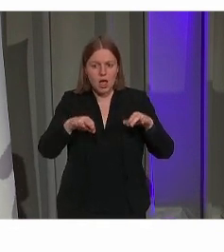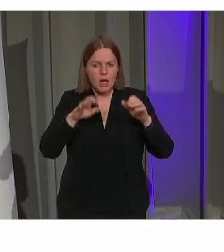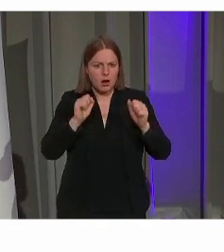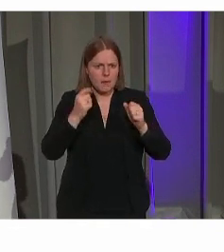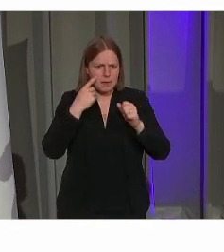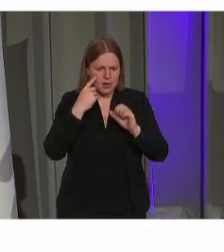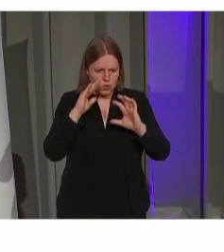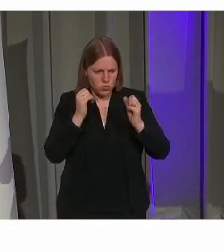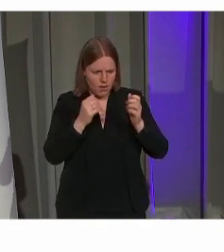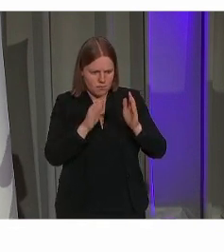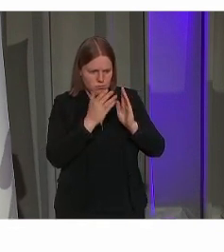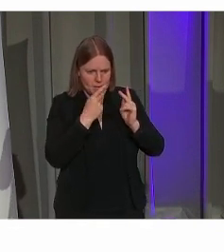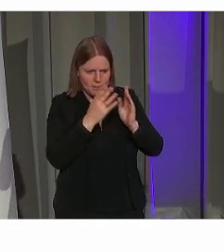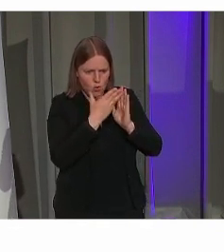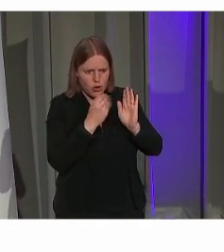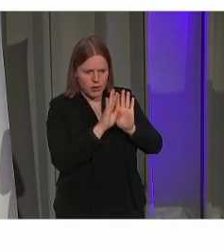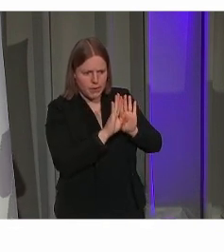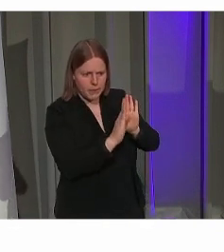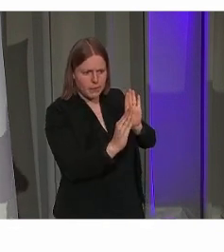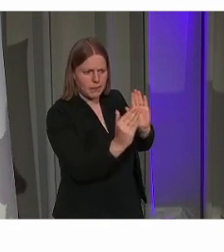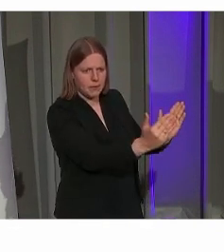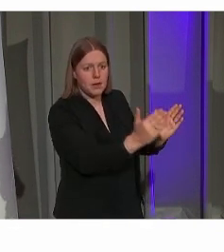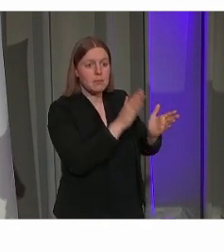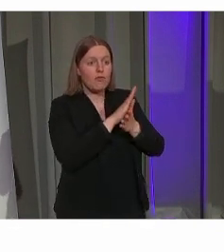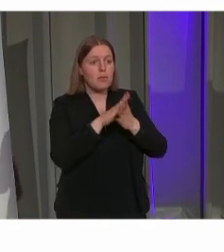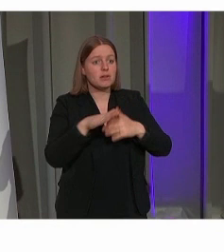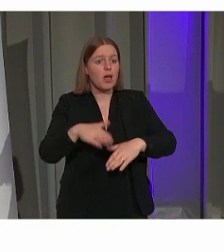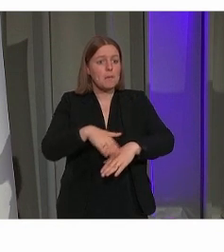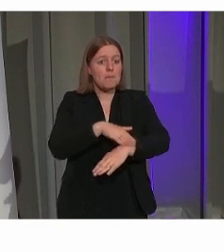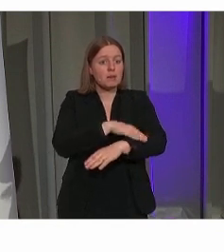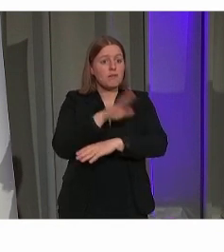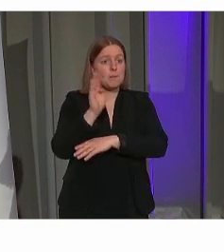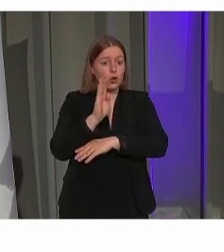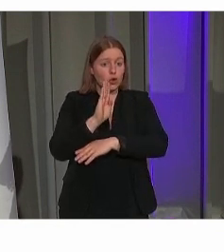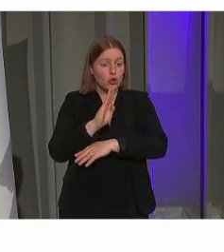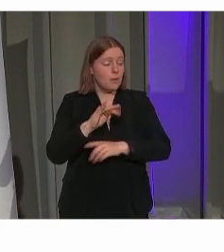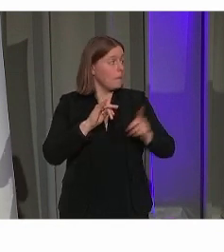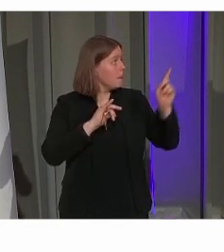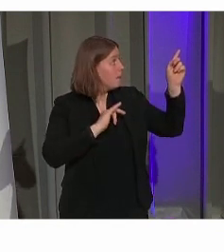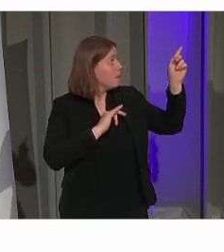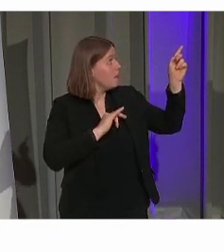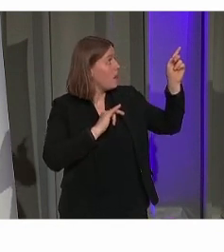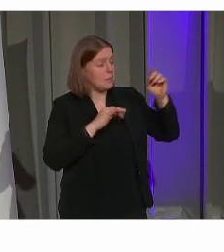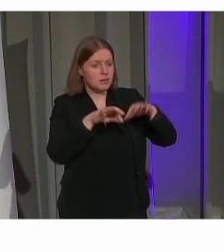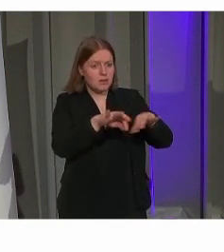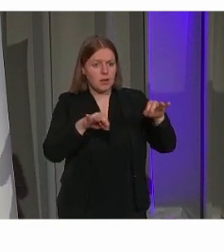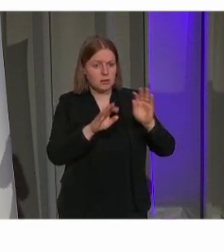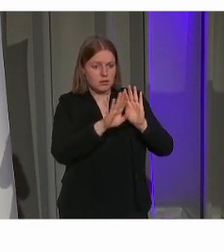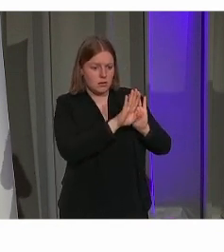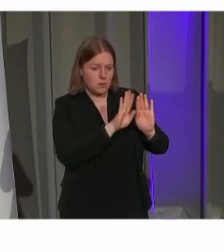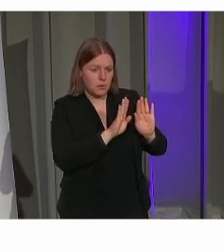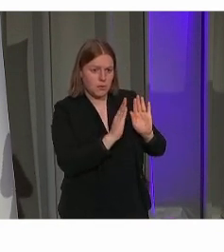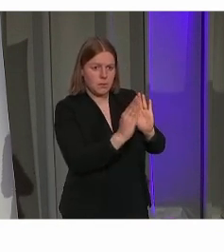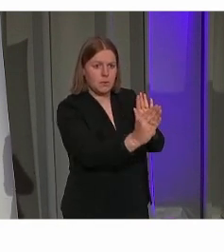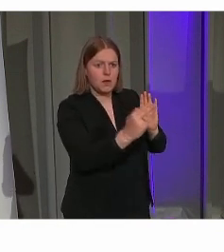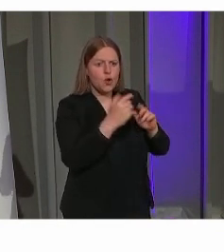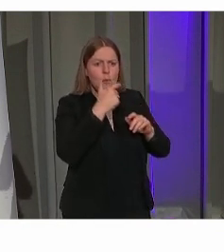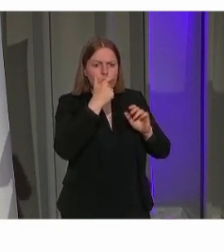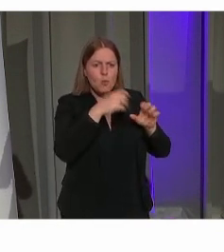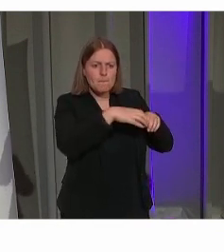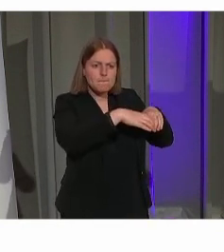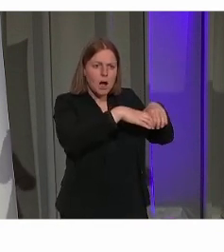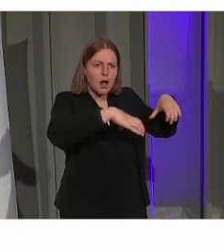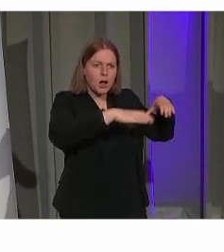gevolgd worden? Op de markt van Brugge is er bijvoorbeeld gewerkt met afbakenen van terrassen door middel van bloempakken.